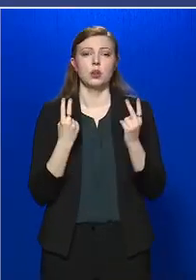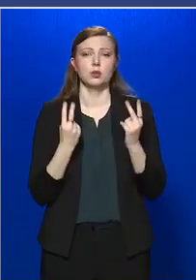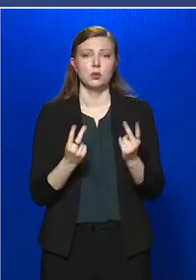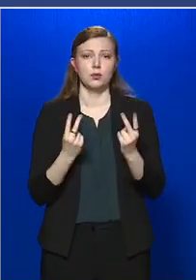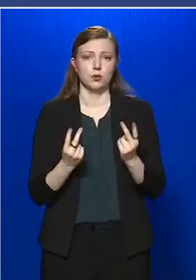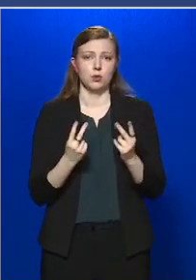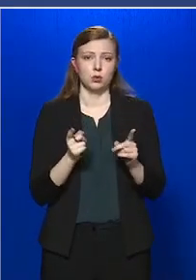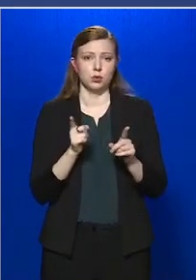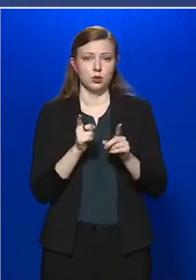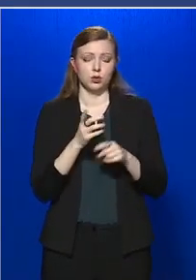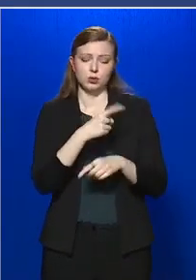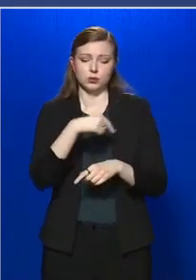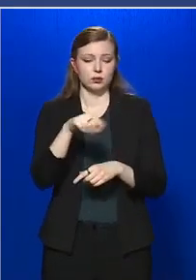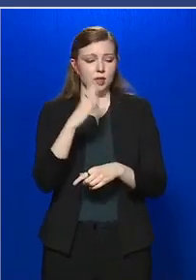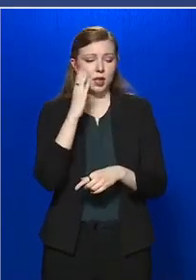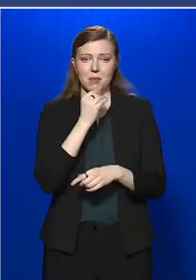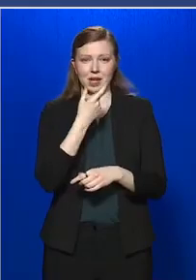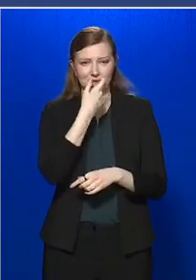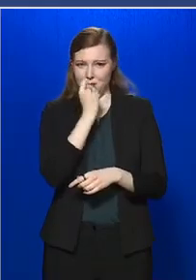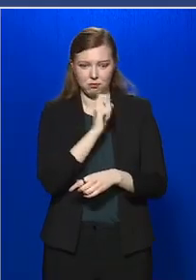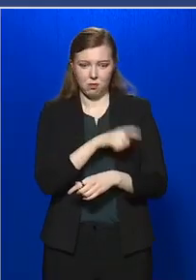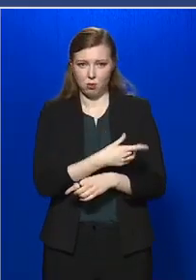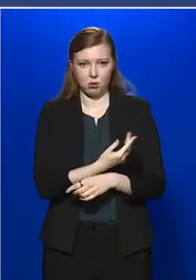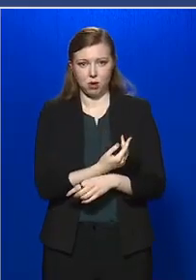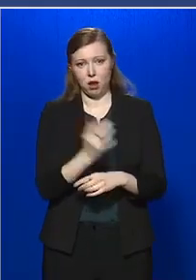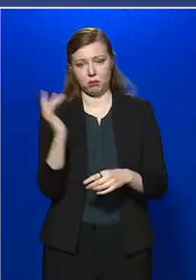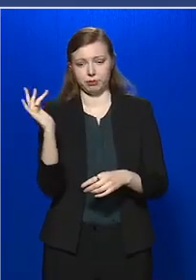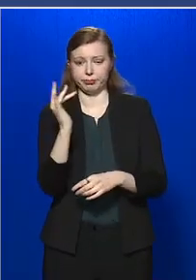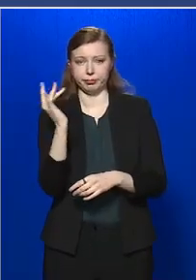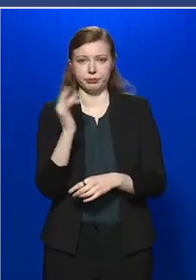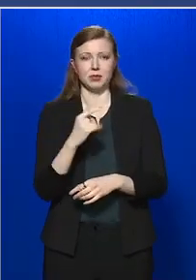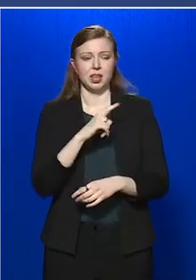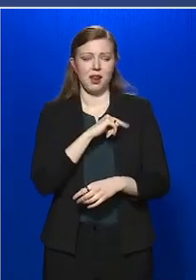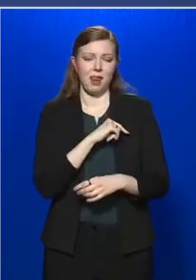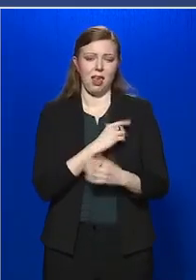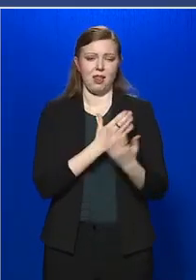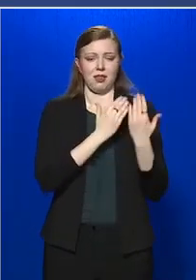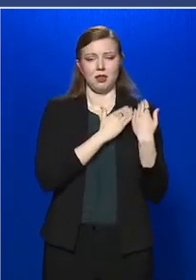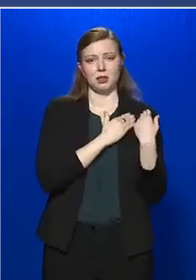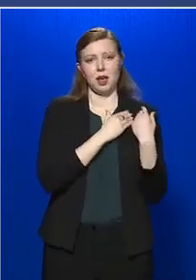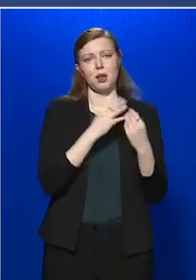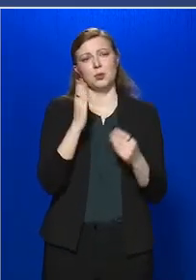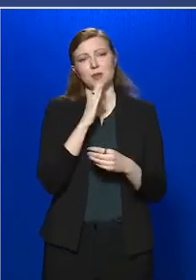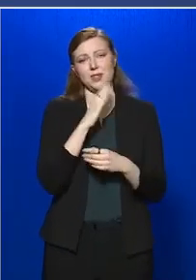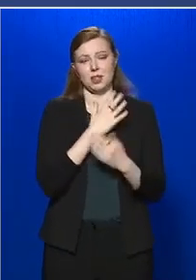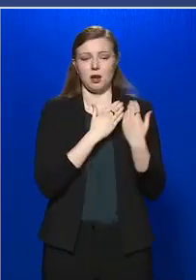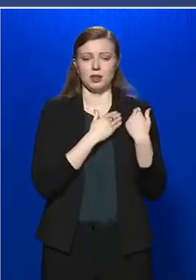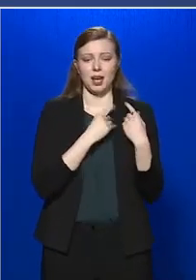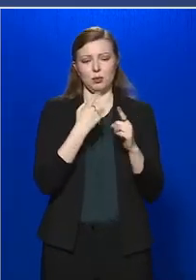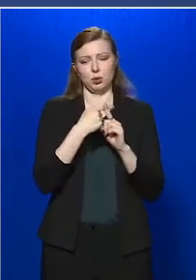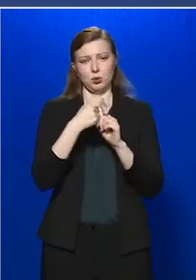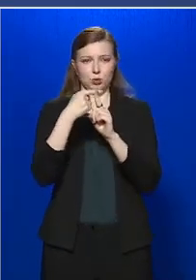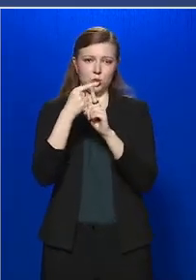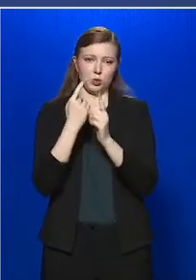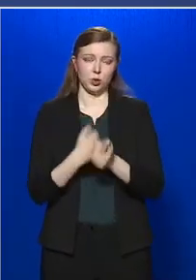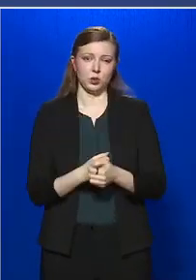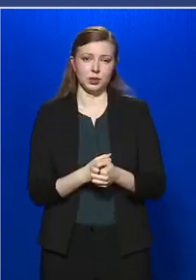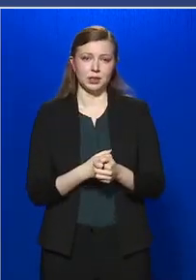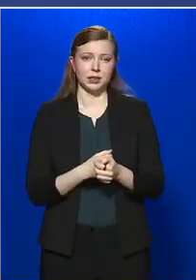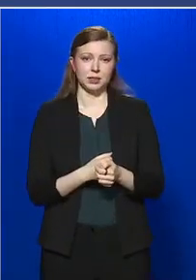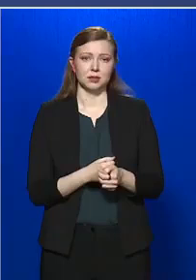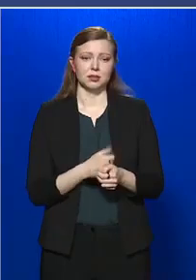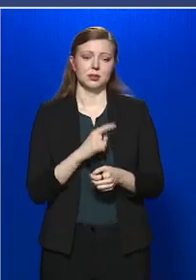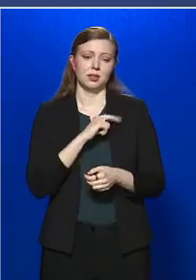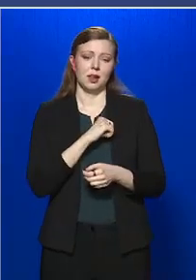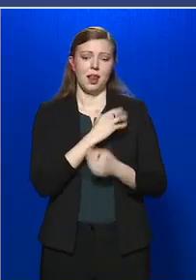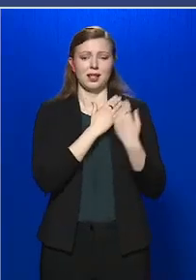ilyen embereket ne hagyjuk magukra. Ez egy lelki teher is, a fizikai teher mellett egy lelki teher is, hogy